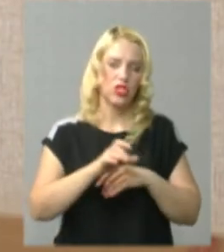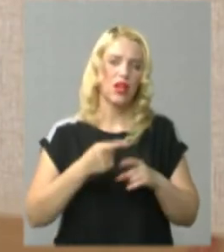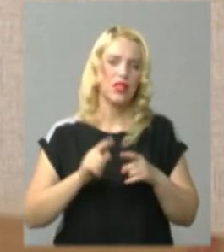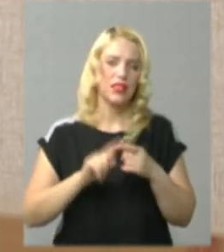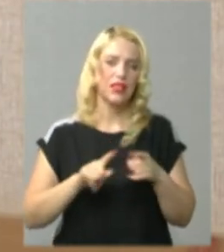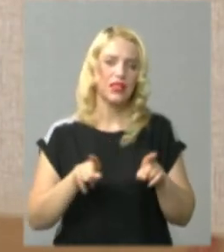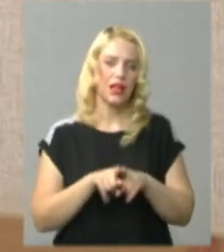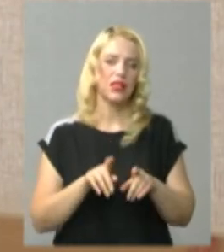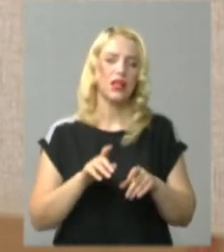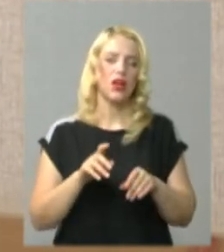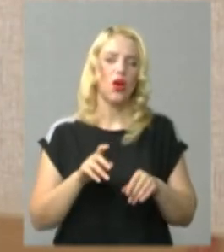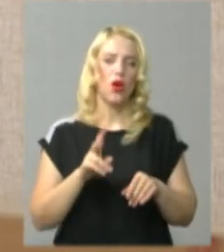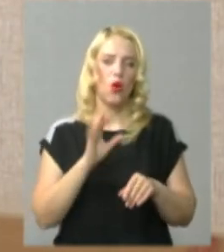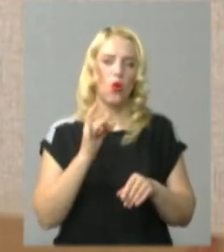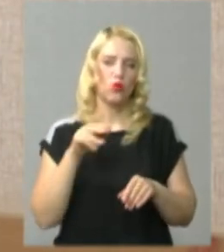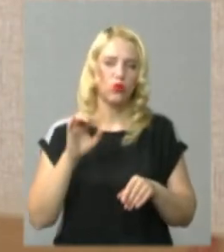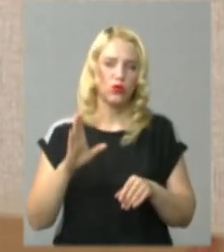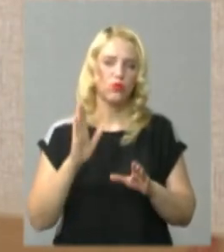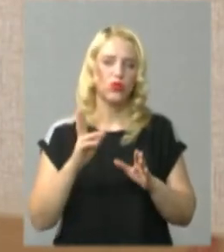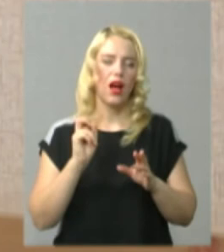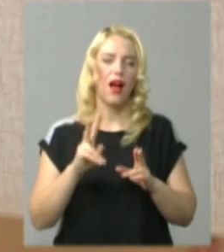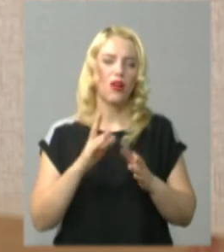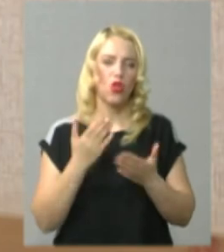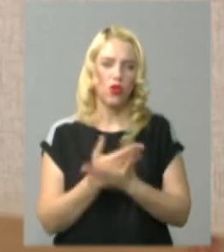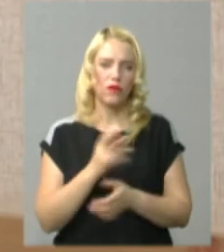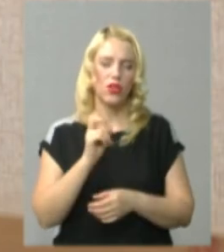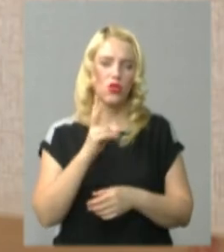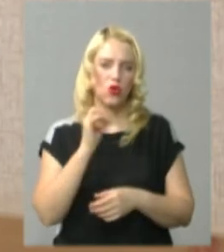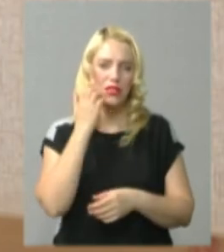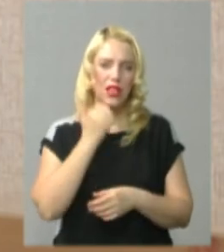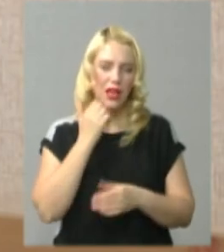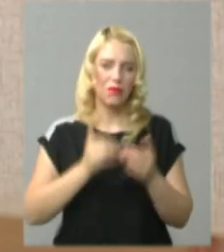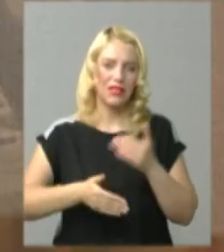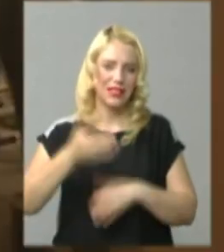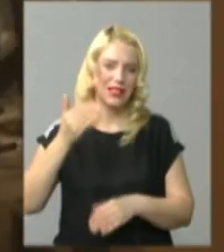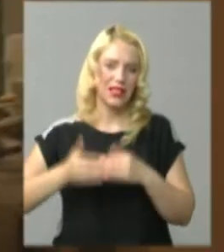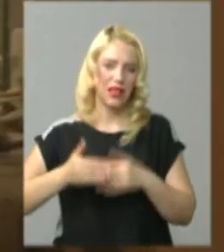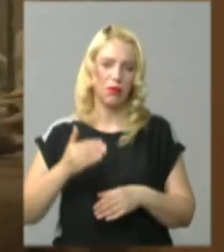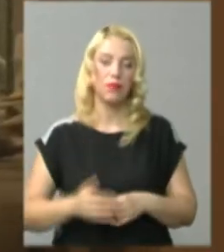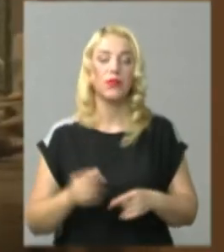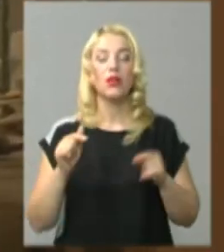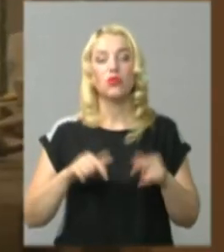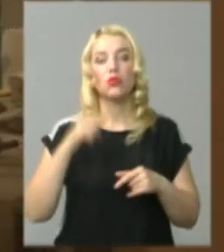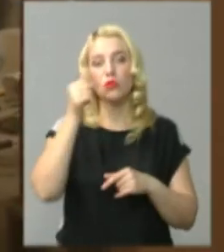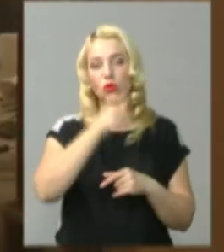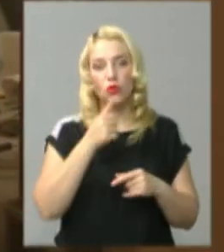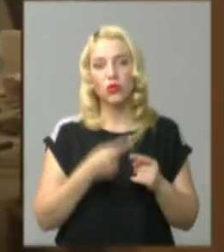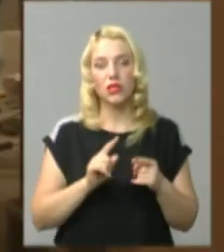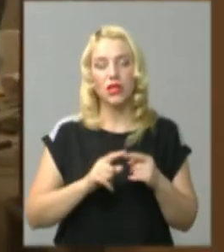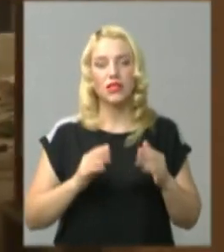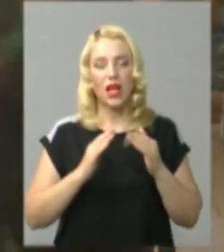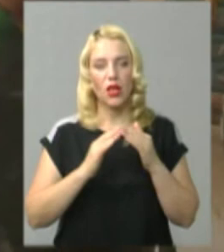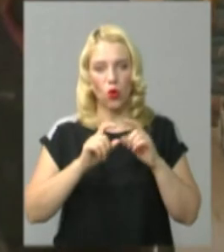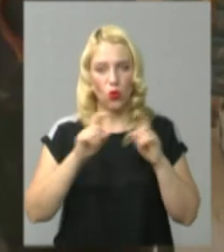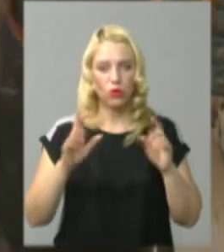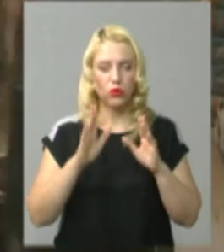чином цей корпус буде фактично, як новий, лише старими несучими стінами. Цього року цей корпус мають здати, як